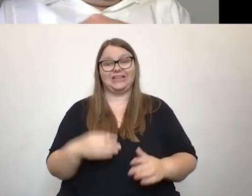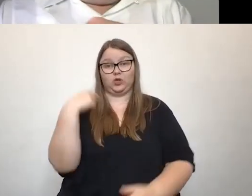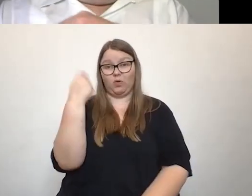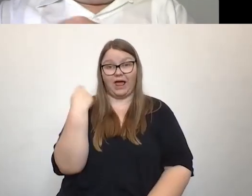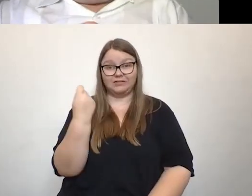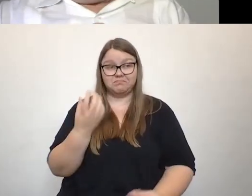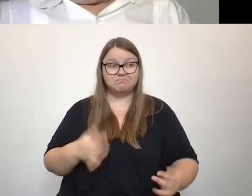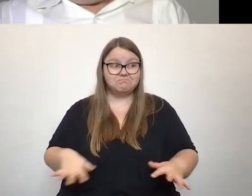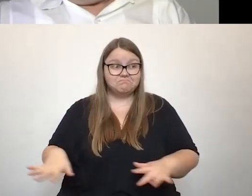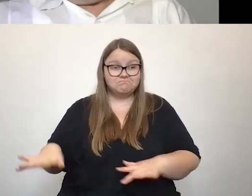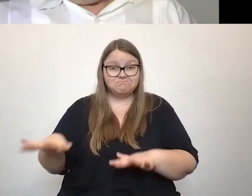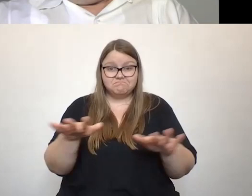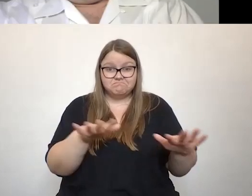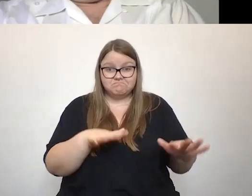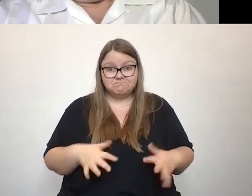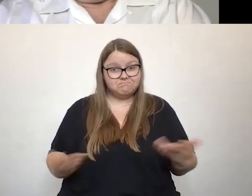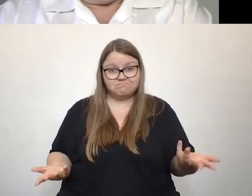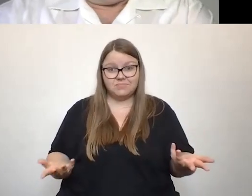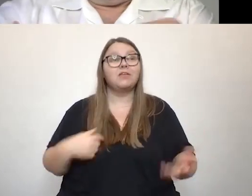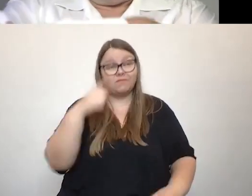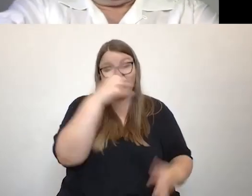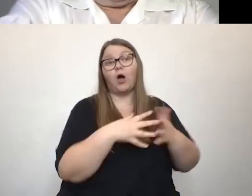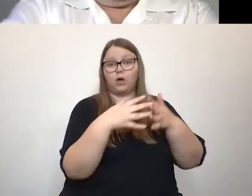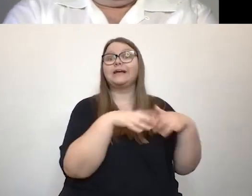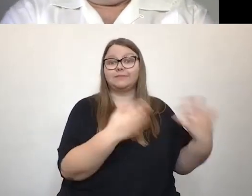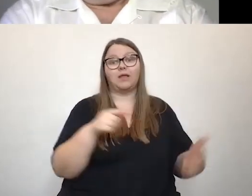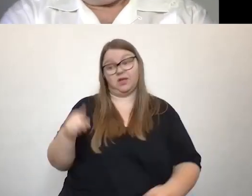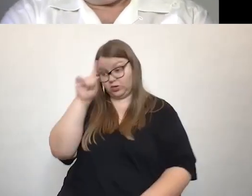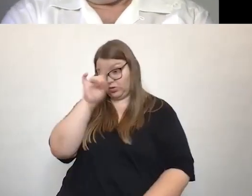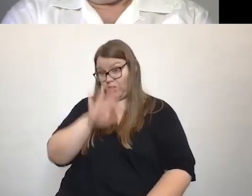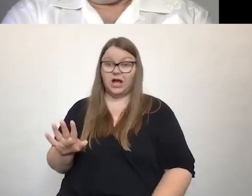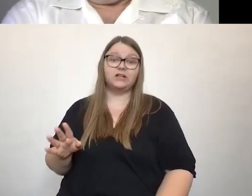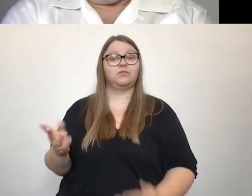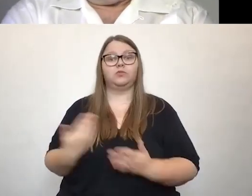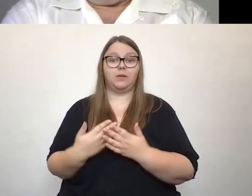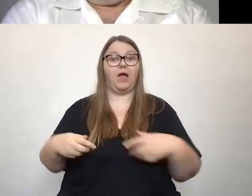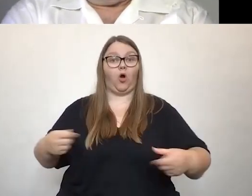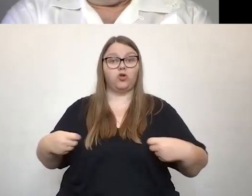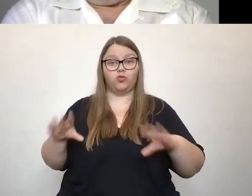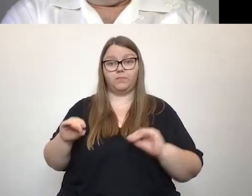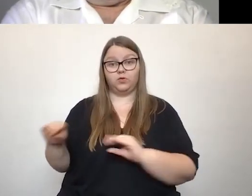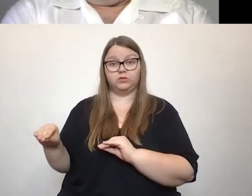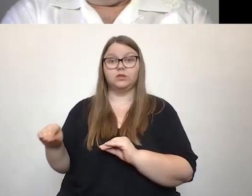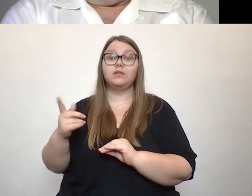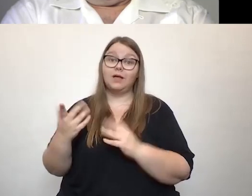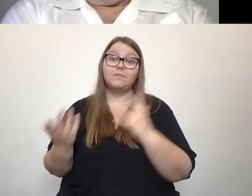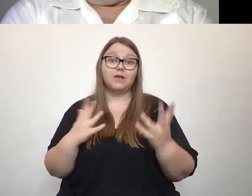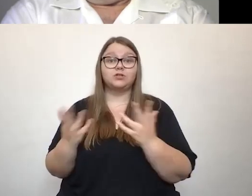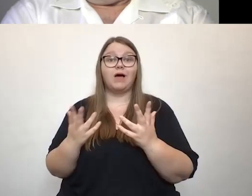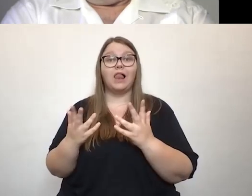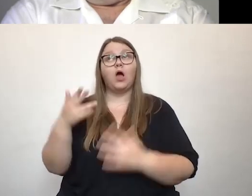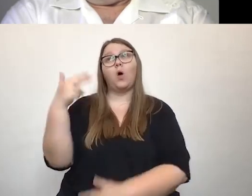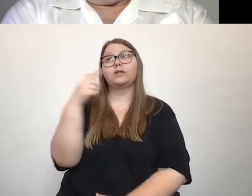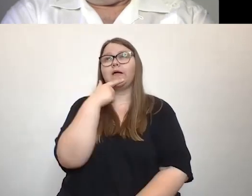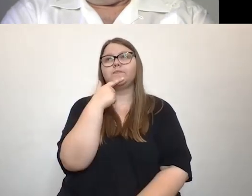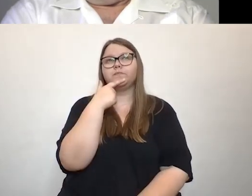wo in Deutschland, weiß ich von Menschen, die den Rollstuhl nutzen, die den Rollstuhl nutzen, dass die da echt schon ihre Kneipentour danach planen müssen, wo sie